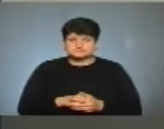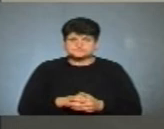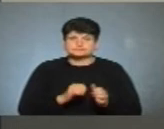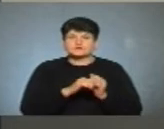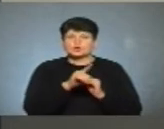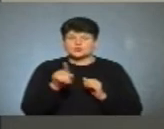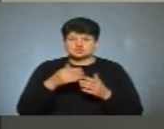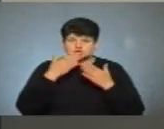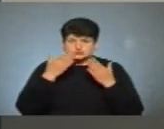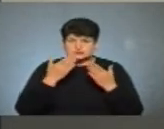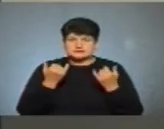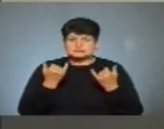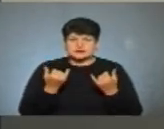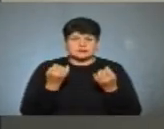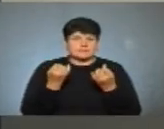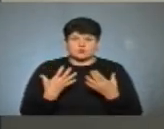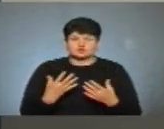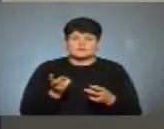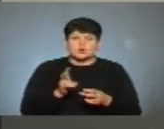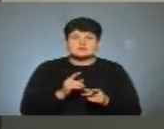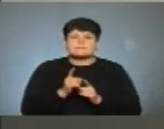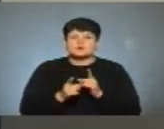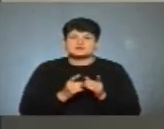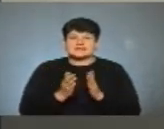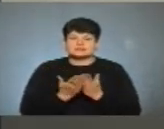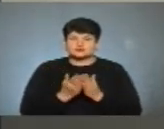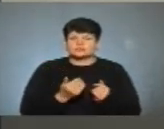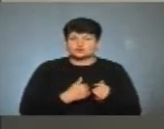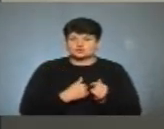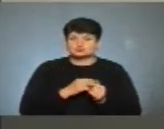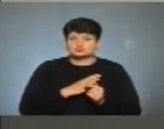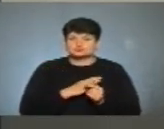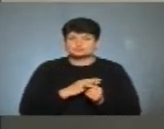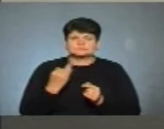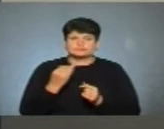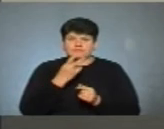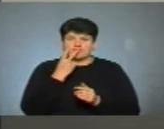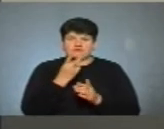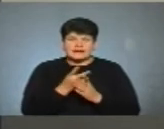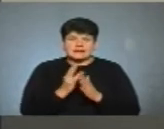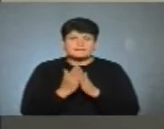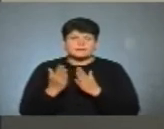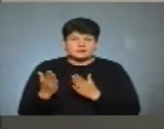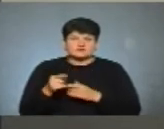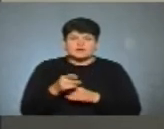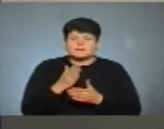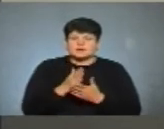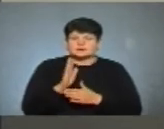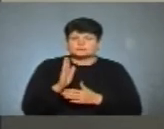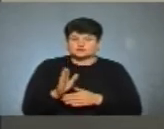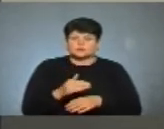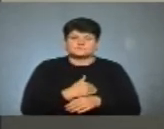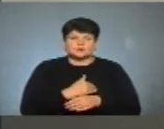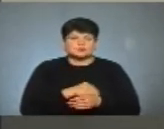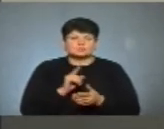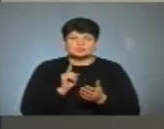кожен читач просто зараз, він не просто приходить міняти книжку, він хоче, щоб був дизайнерський вигляд бібліотеки, правда? Вона має бути. Хоче,